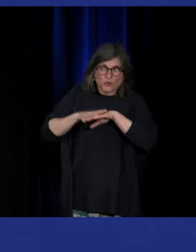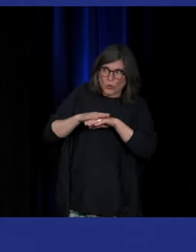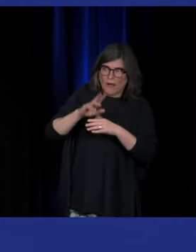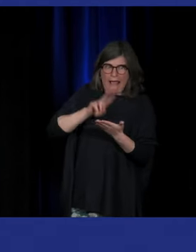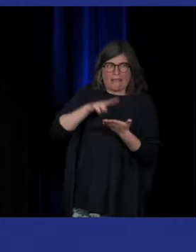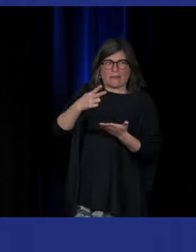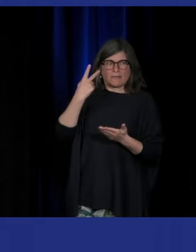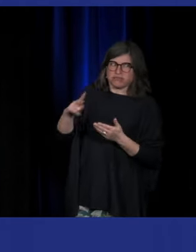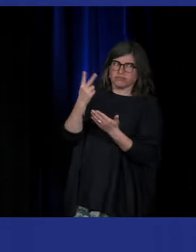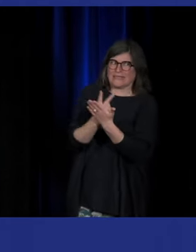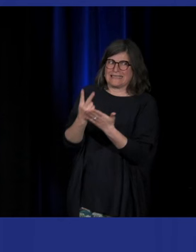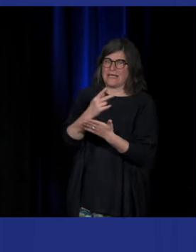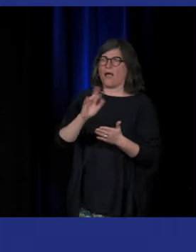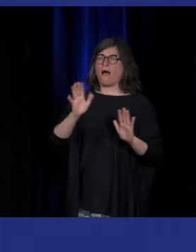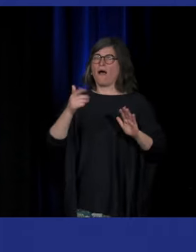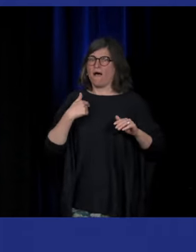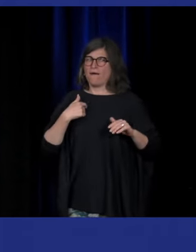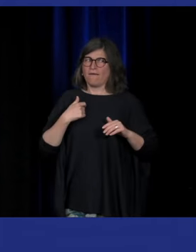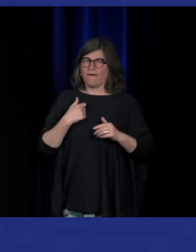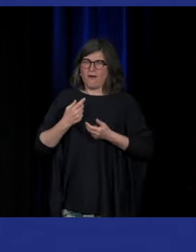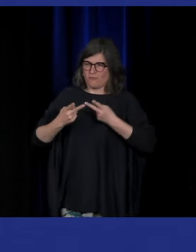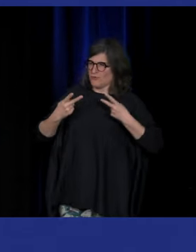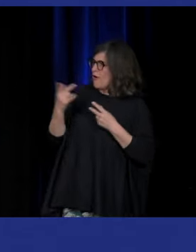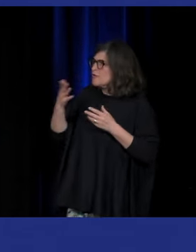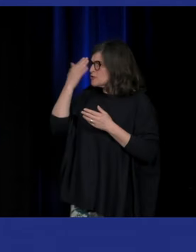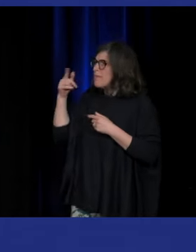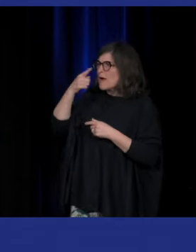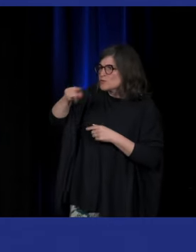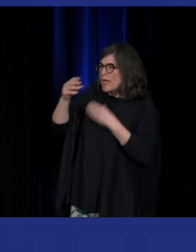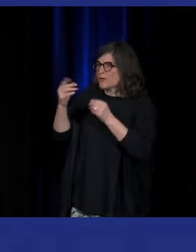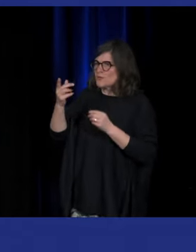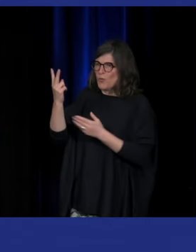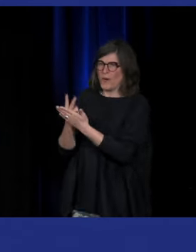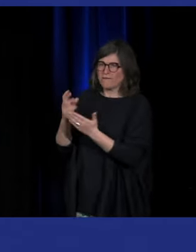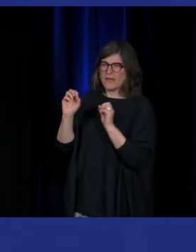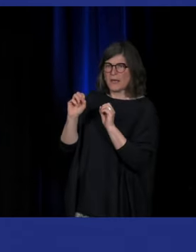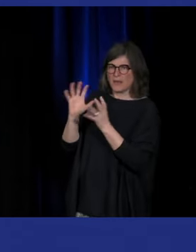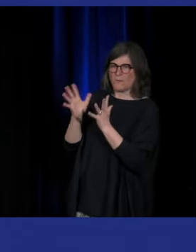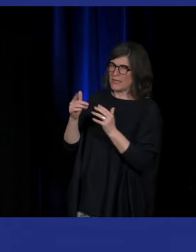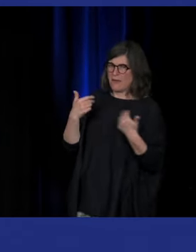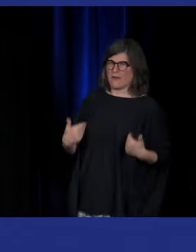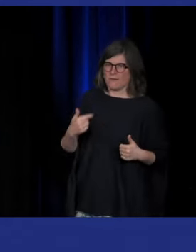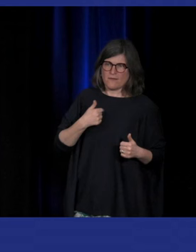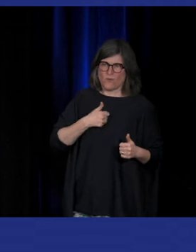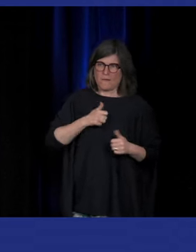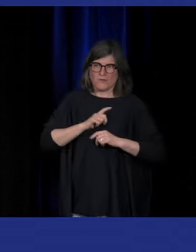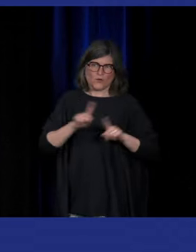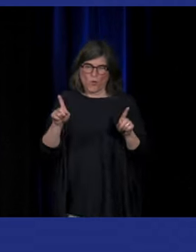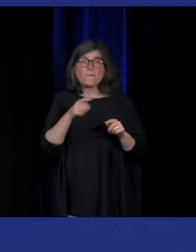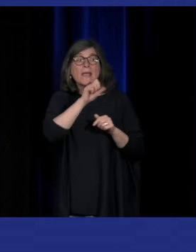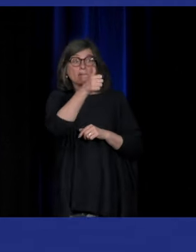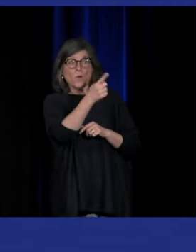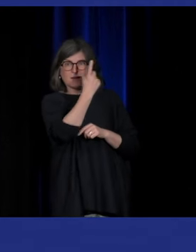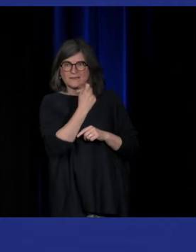interprétations sur cette peinture je ne pas si Olivier ou Juliette veulent le faire mais sur la question que tu as posée la première ça me paraît très intéressante parce